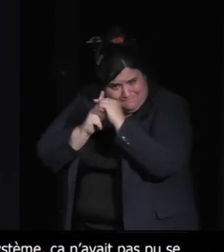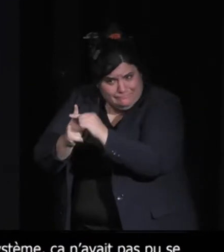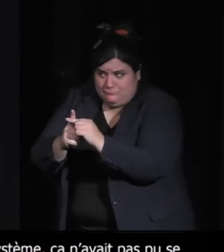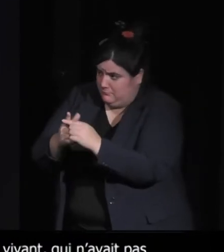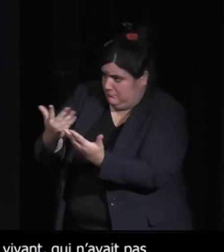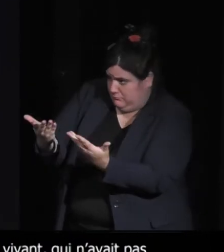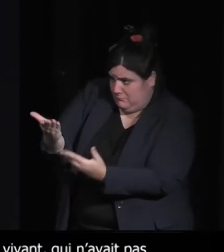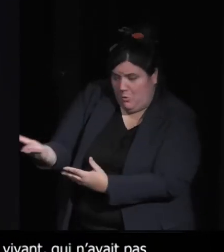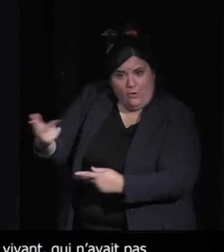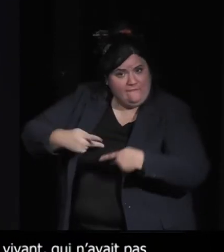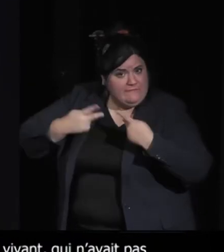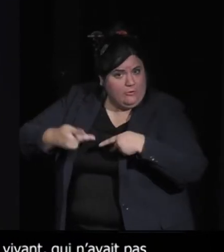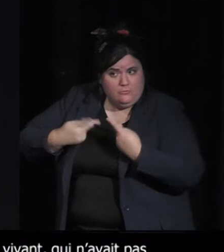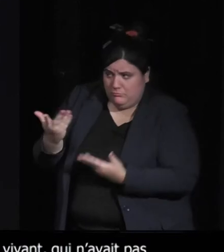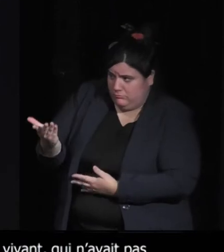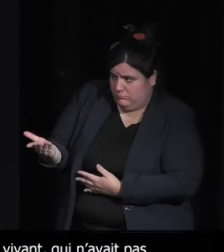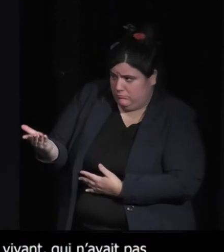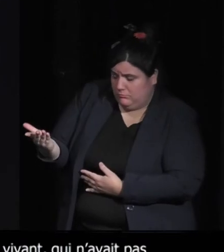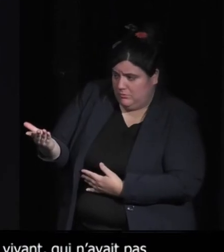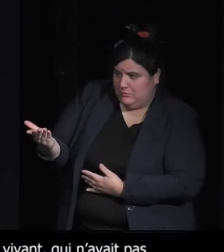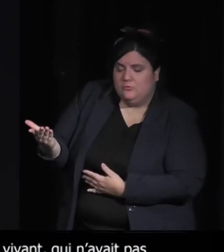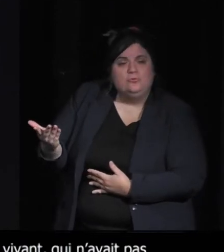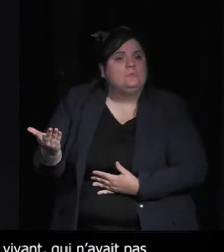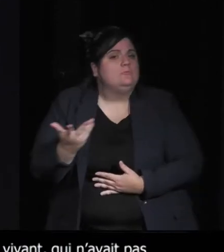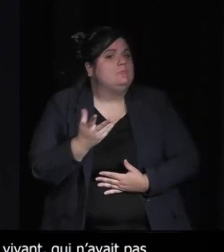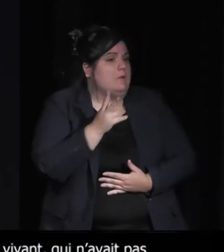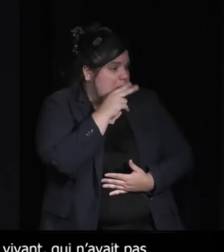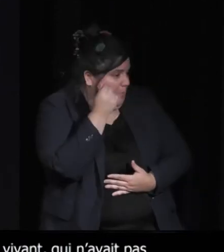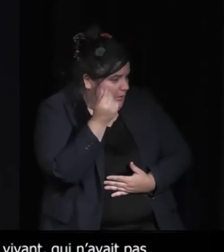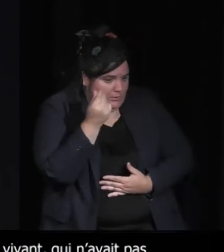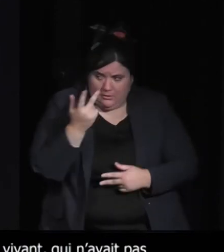sur notre relation avec le vivant dans